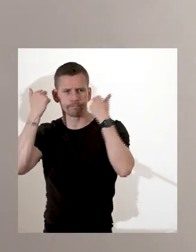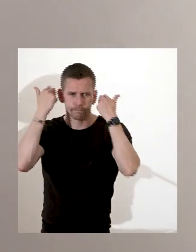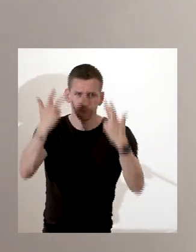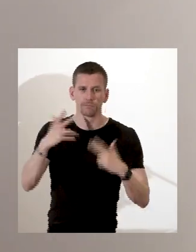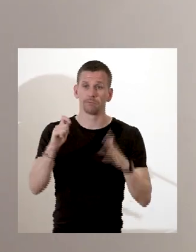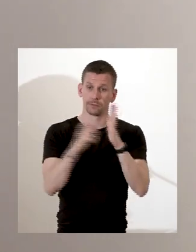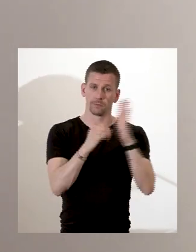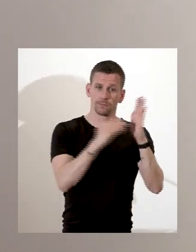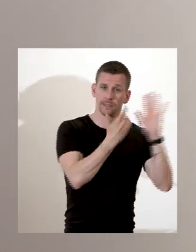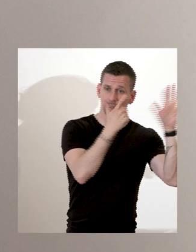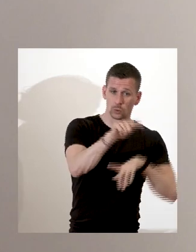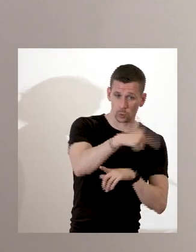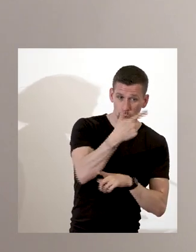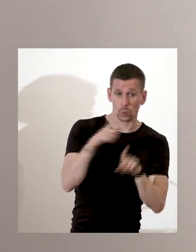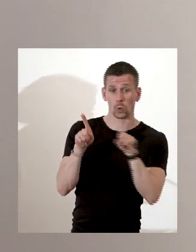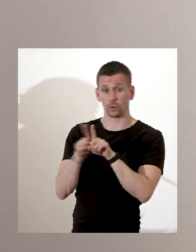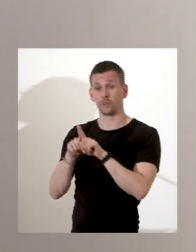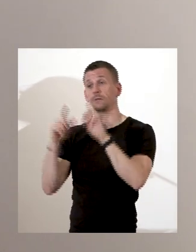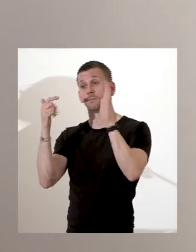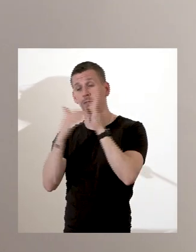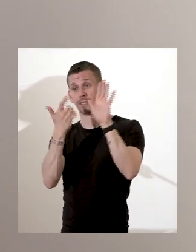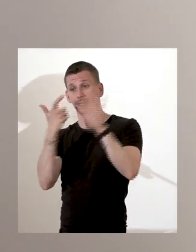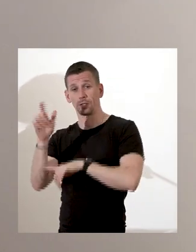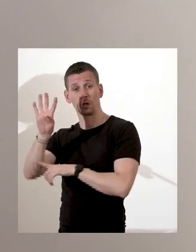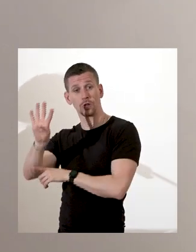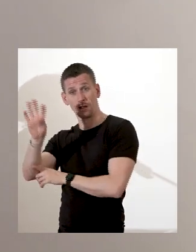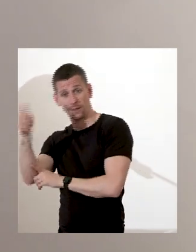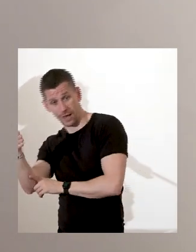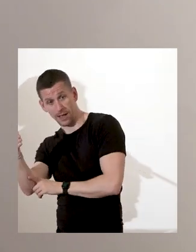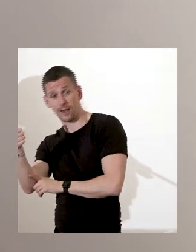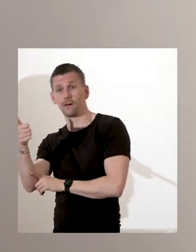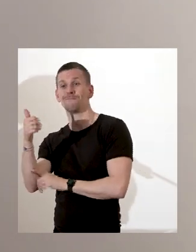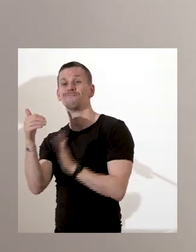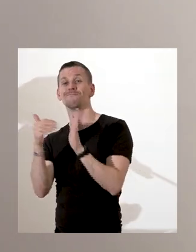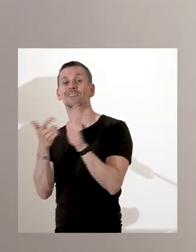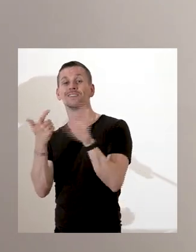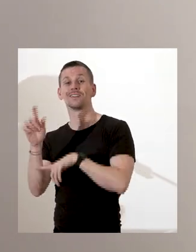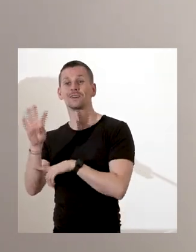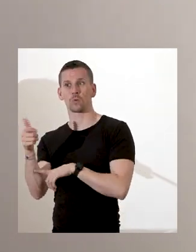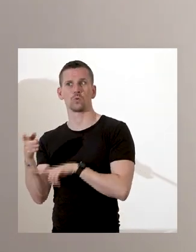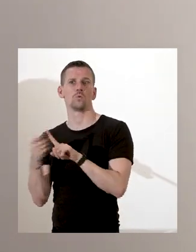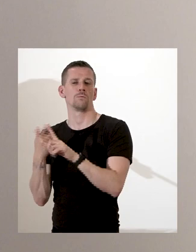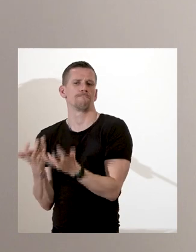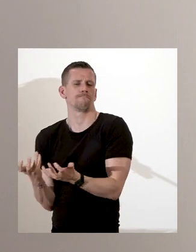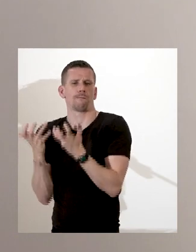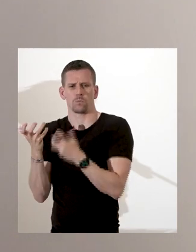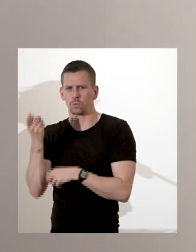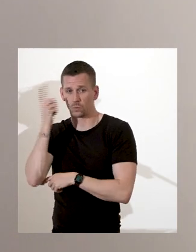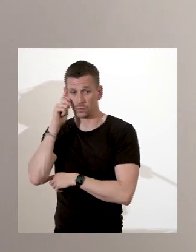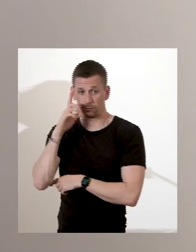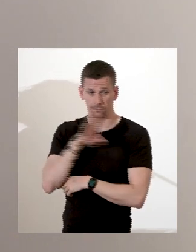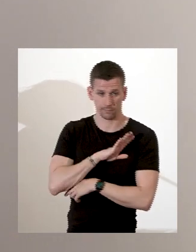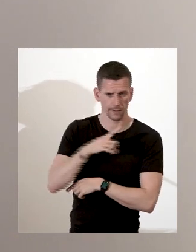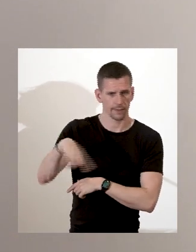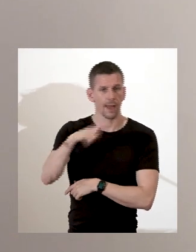1741 est tout à fait intéressante parce qu'elle s'appuie sur un imaginaire, un imaginaire racialisé, un imaginaire qui